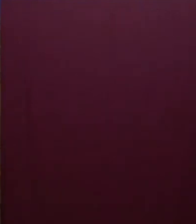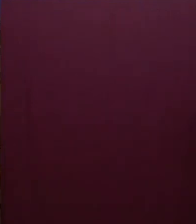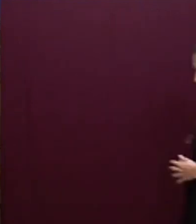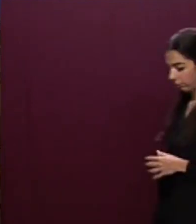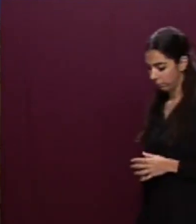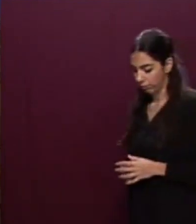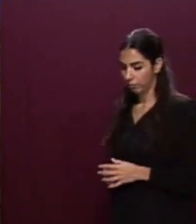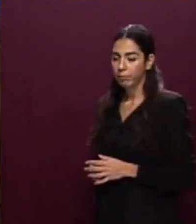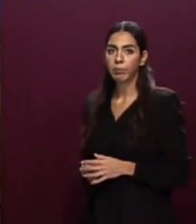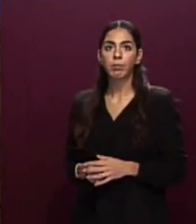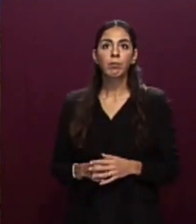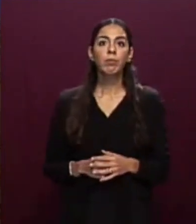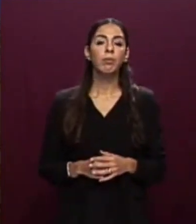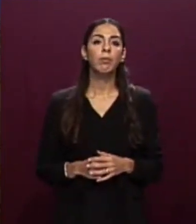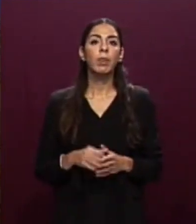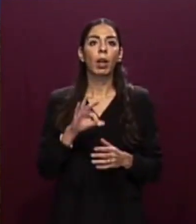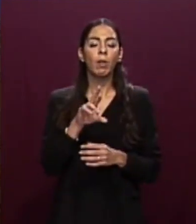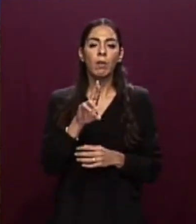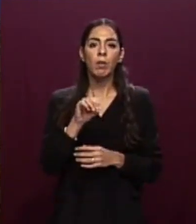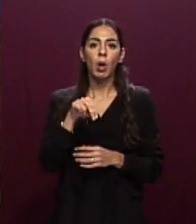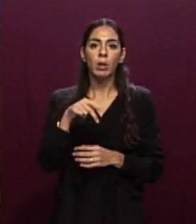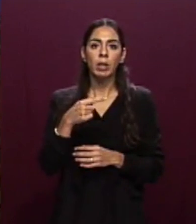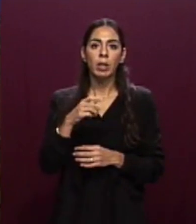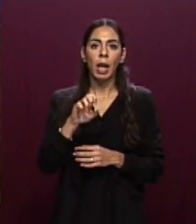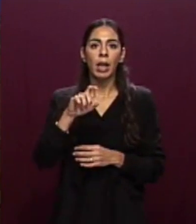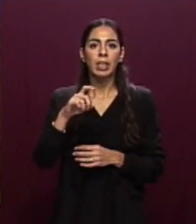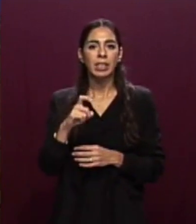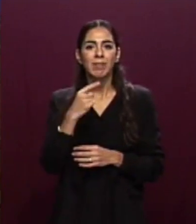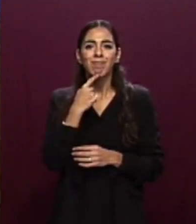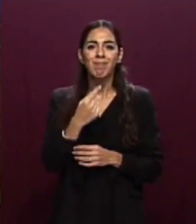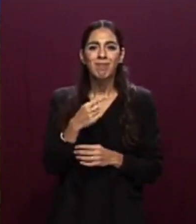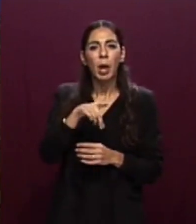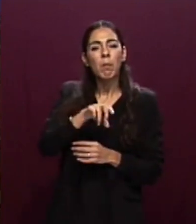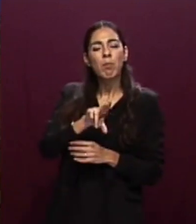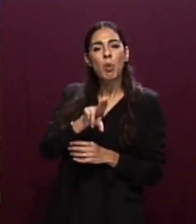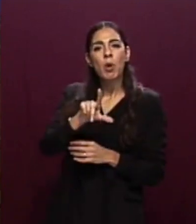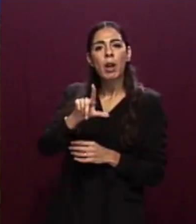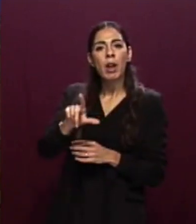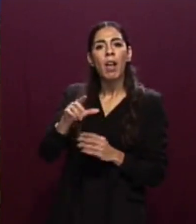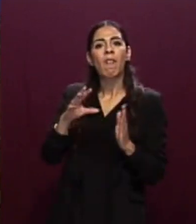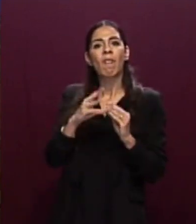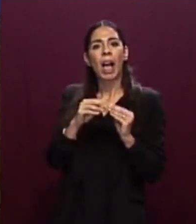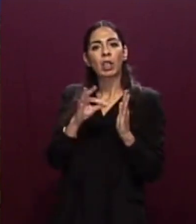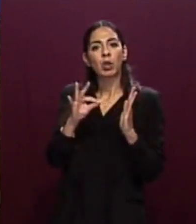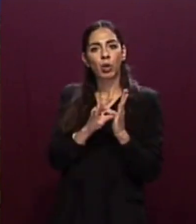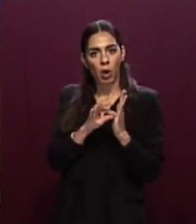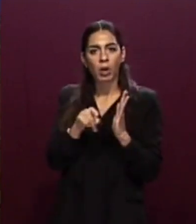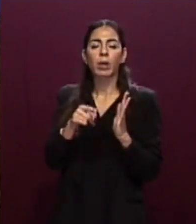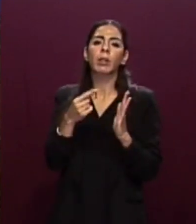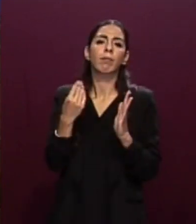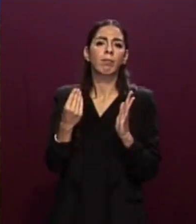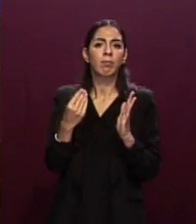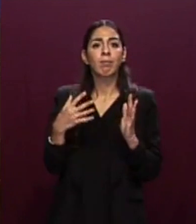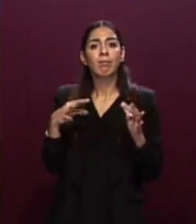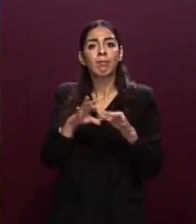pull factor, secondo Frontex, va riferito sia ai migranti che si sentono rassicurati dalla presenza in mare di tali assetti,